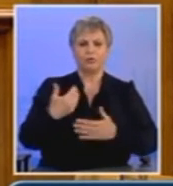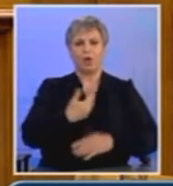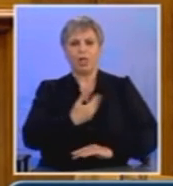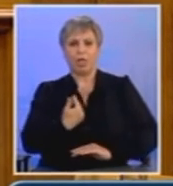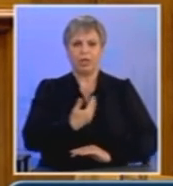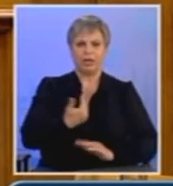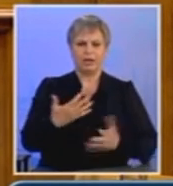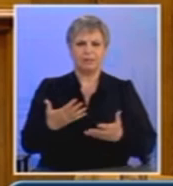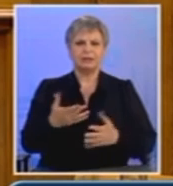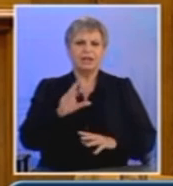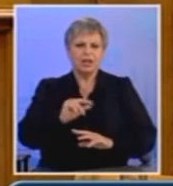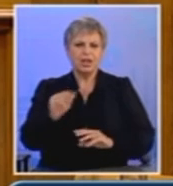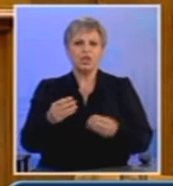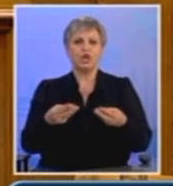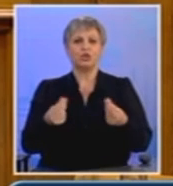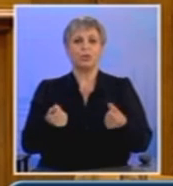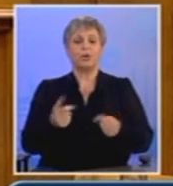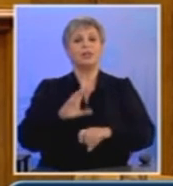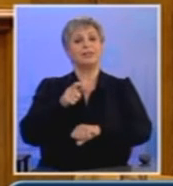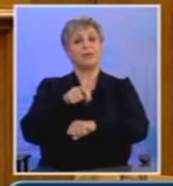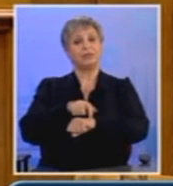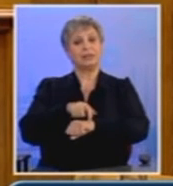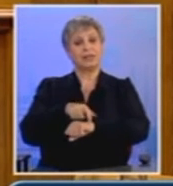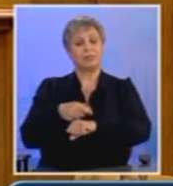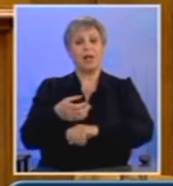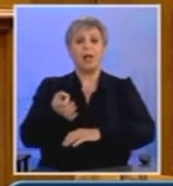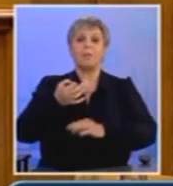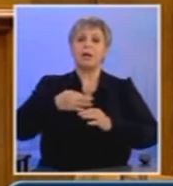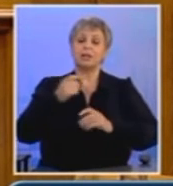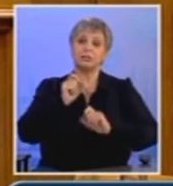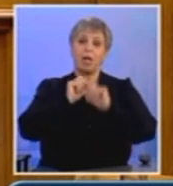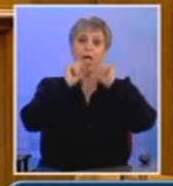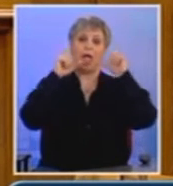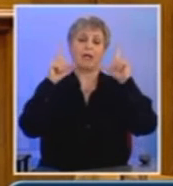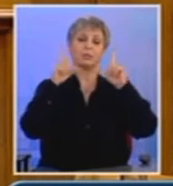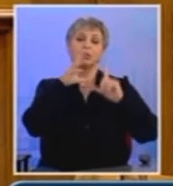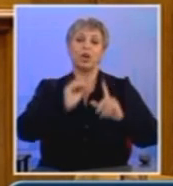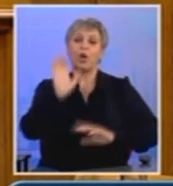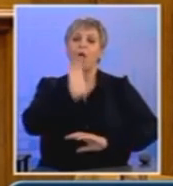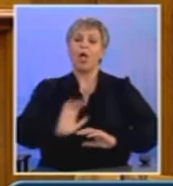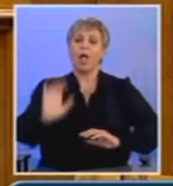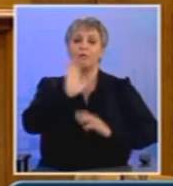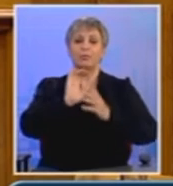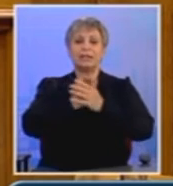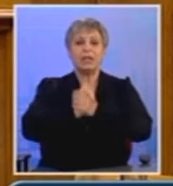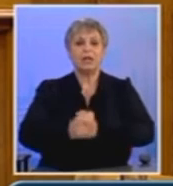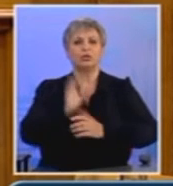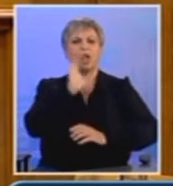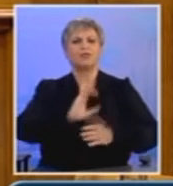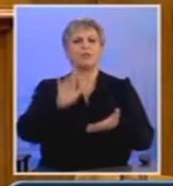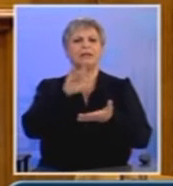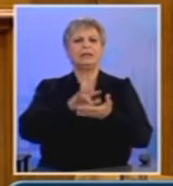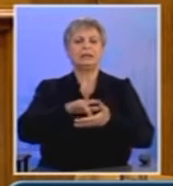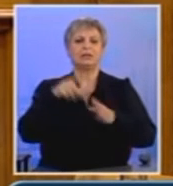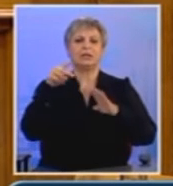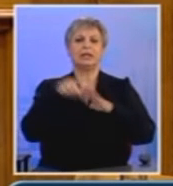δηλώνεται έκπληκτη μάλιστα για τη σκληρή στάση της Ευρωπαϊκής Ένωσης και της Ευρωπαϊκής Κεντρικής Τράπεζας. Μα όλα